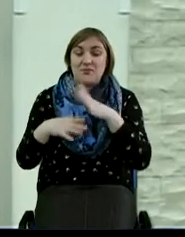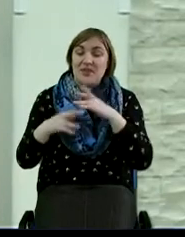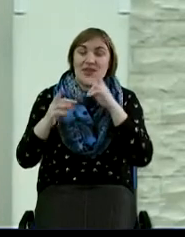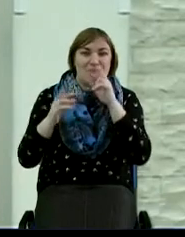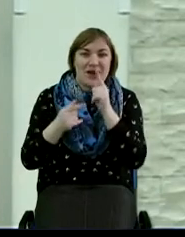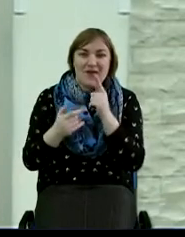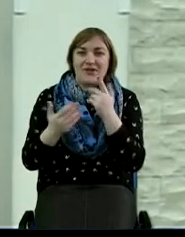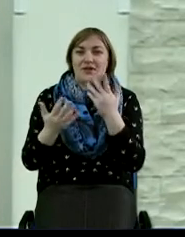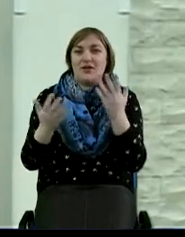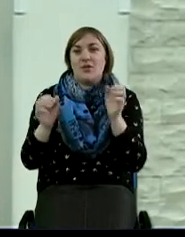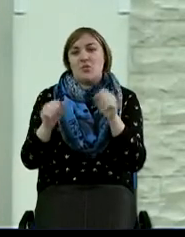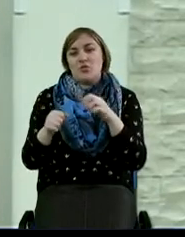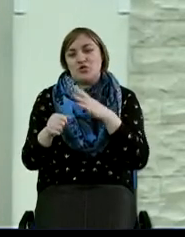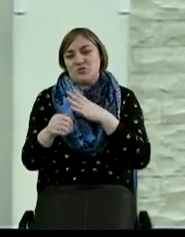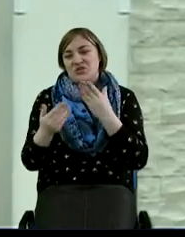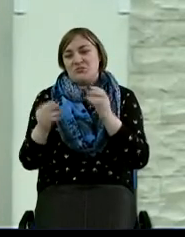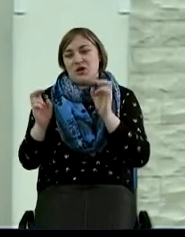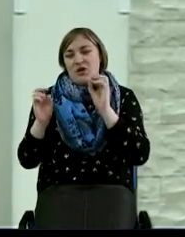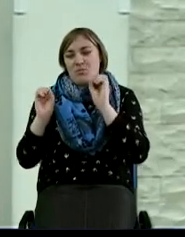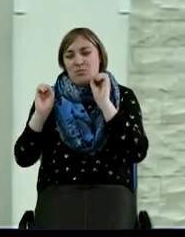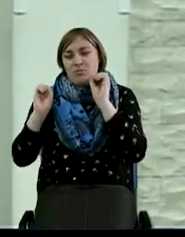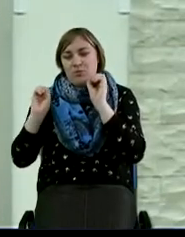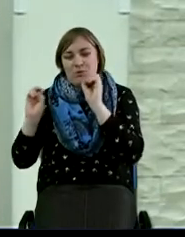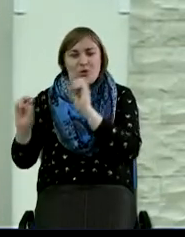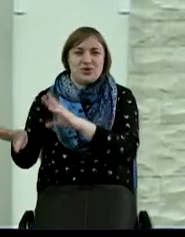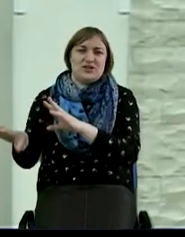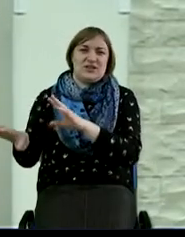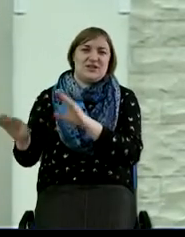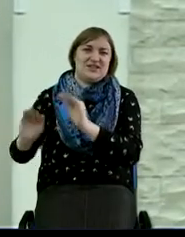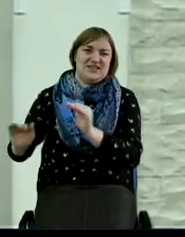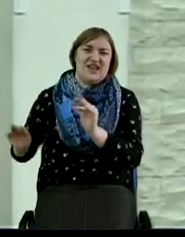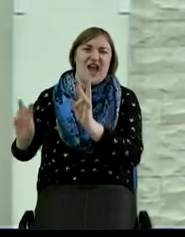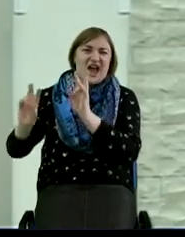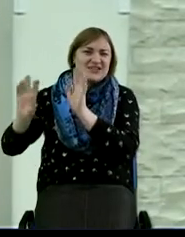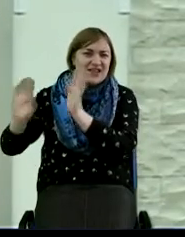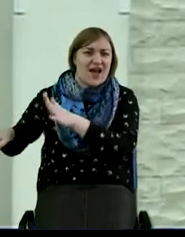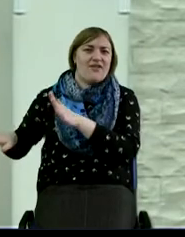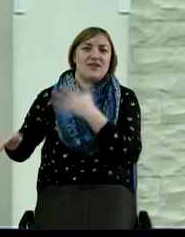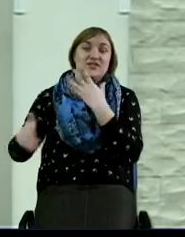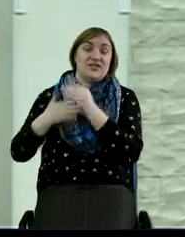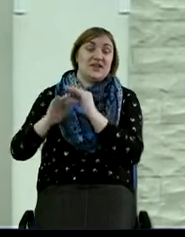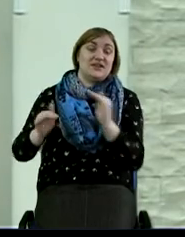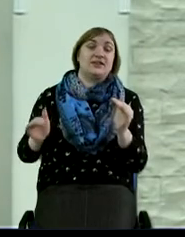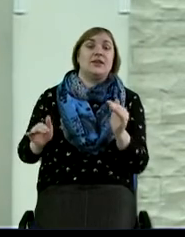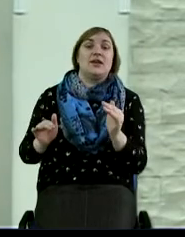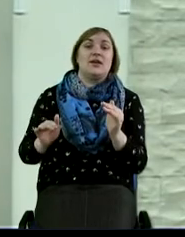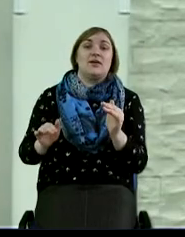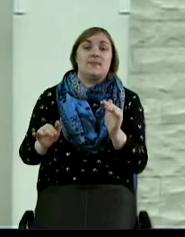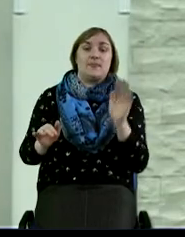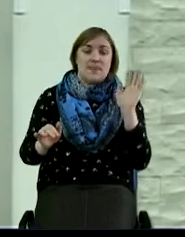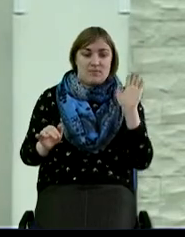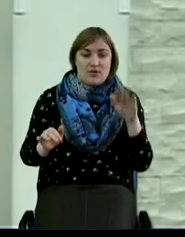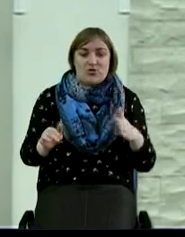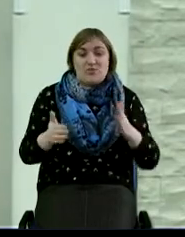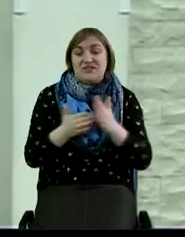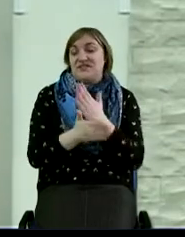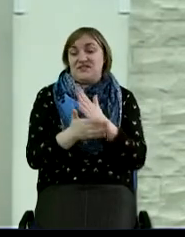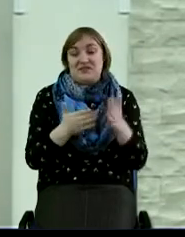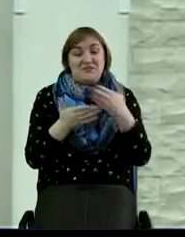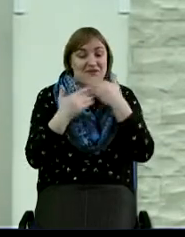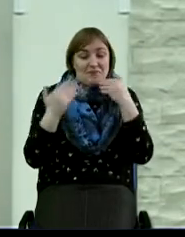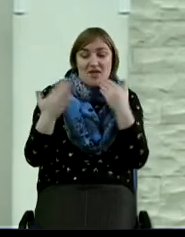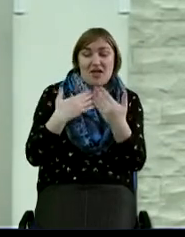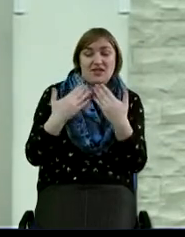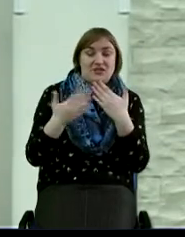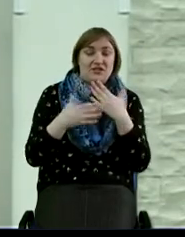Мы их в какой-то момент, может быть, бросили. В какой-то момент мы их оставили. В какой-то… Потом вообще не имели никаких